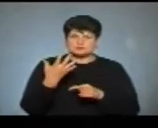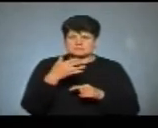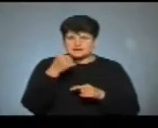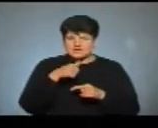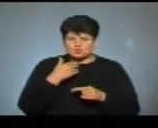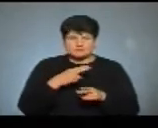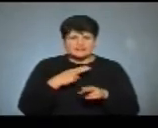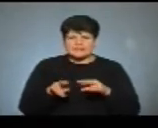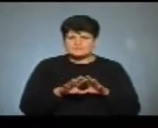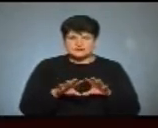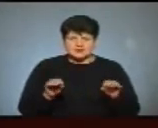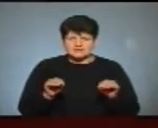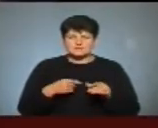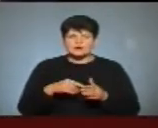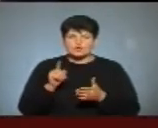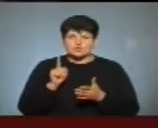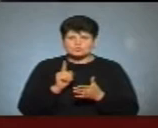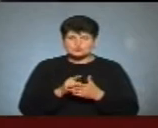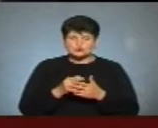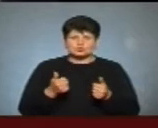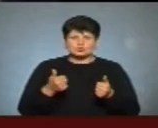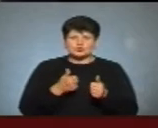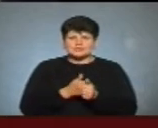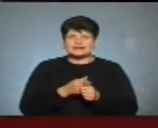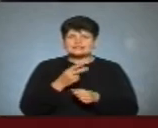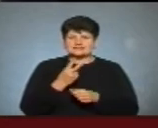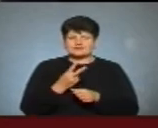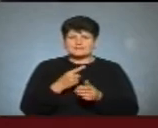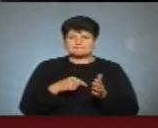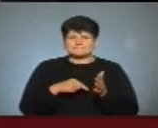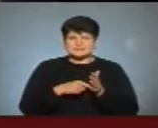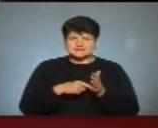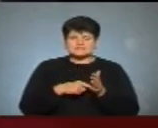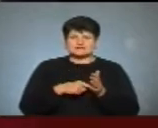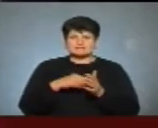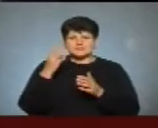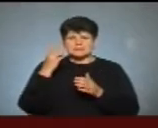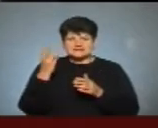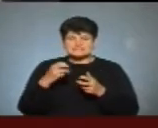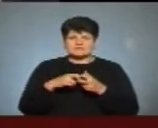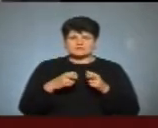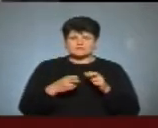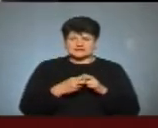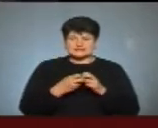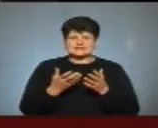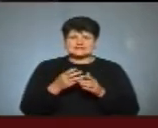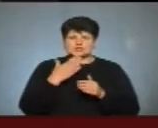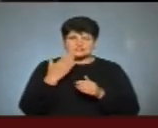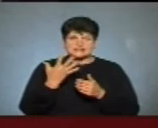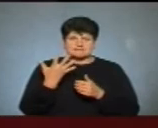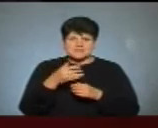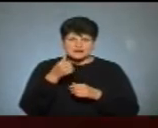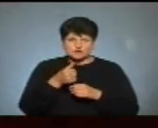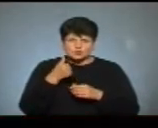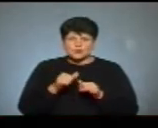згаяли, щоб ми обов'язково догнали тих два міста, як мінімум Хмельницький і Івано-Функівський, які за останні п'ять років